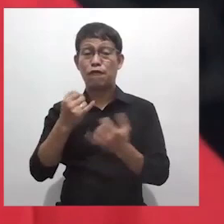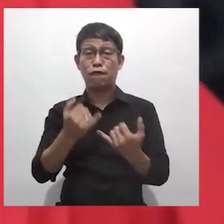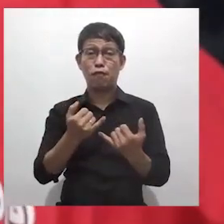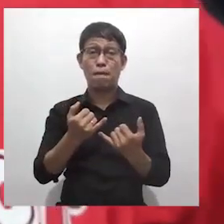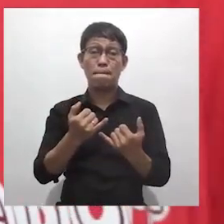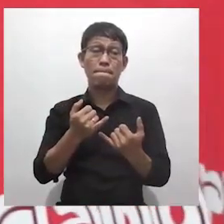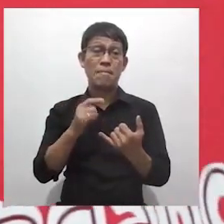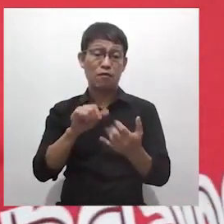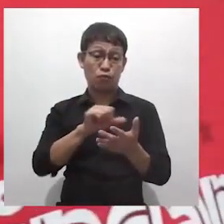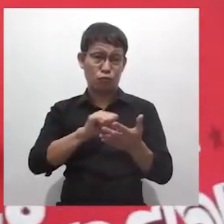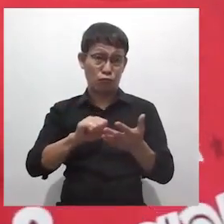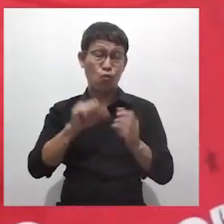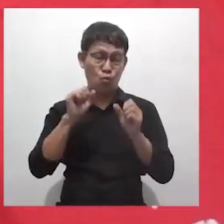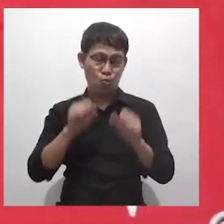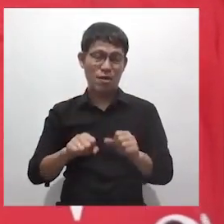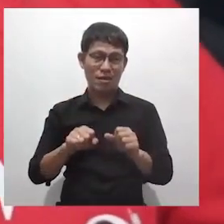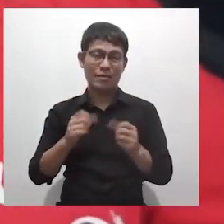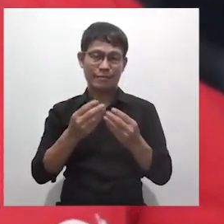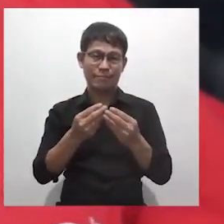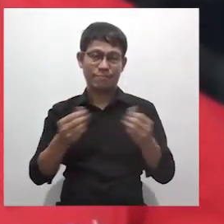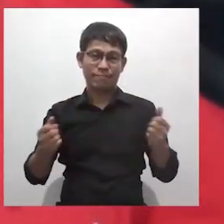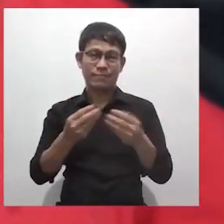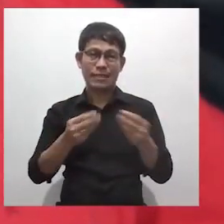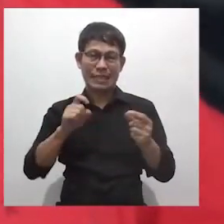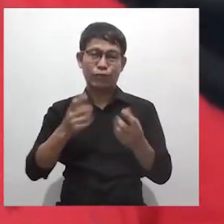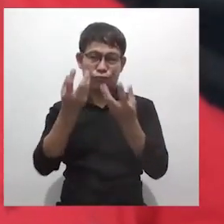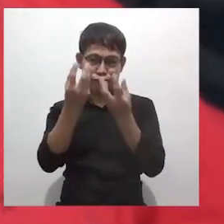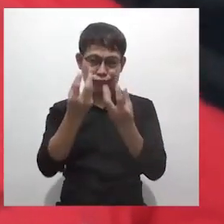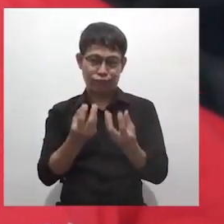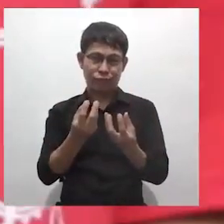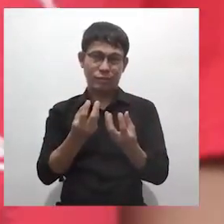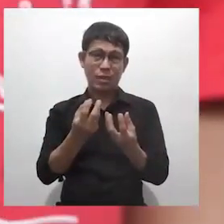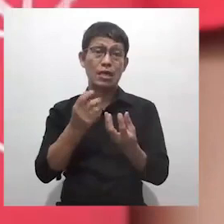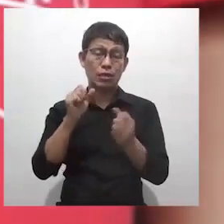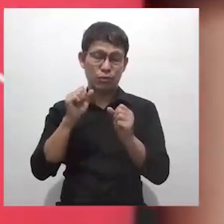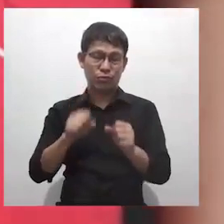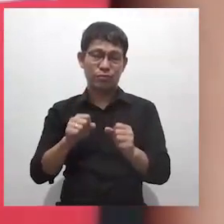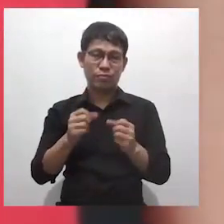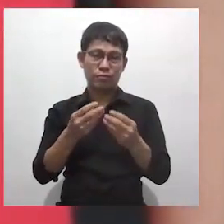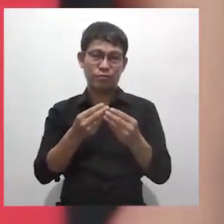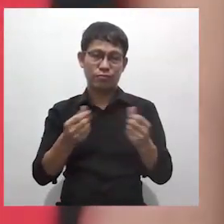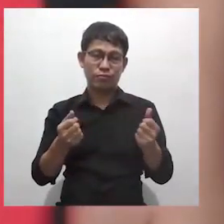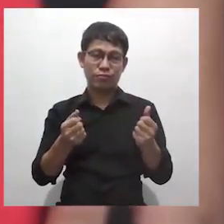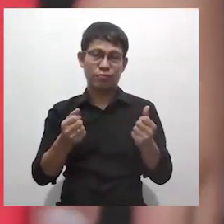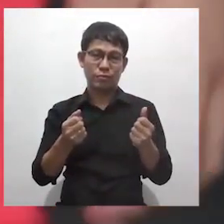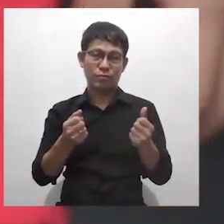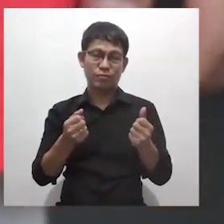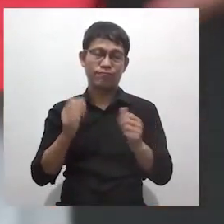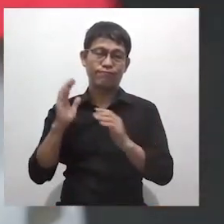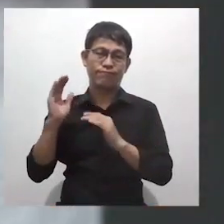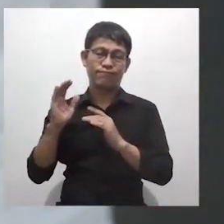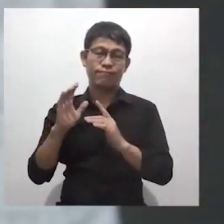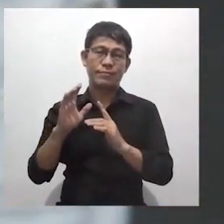natin ngayon, baka sakali pang may isasalba tayo. So kailangan pong ibabayan. Baka sakaling meron pa tayong